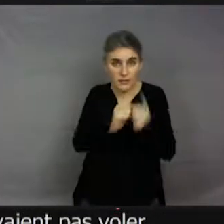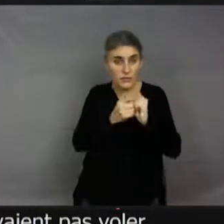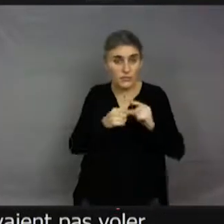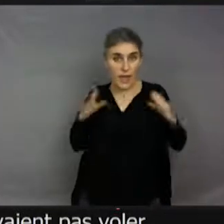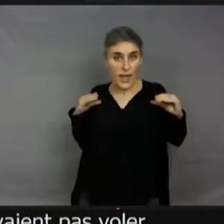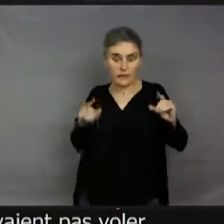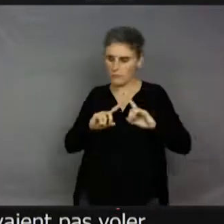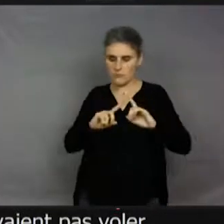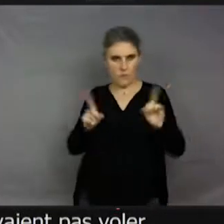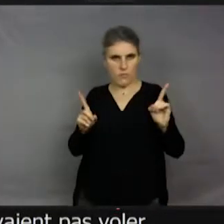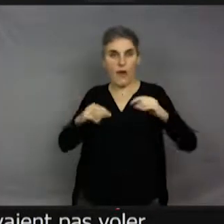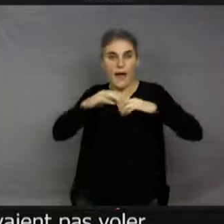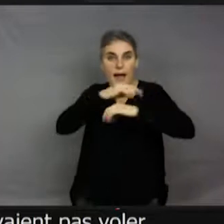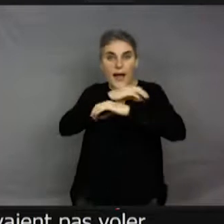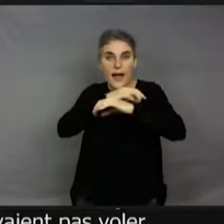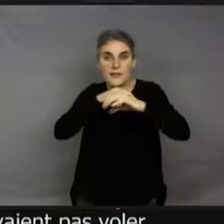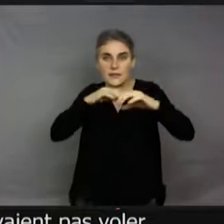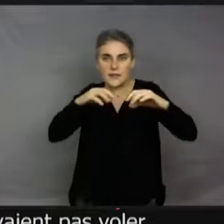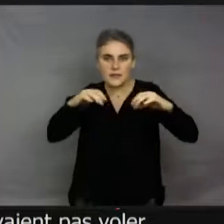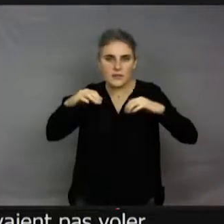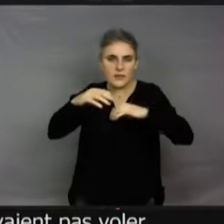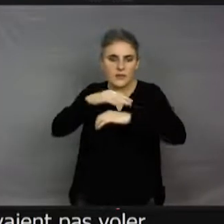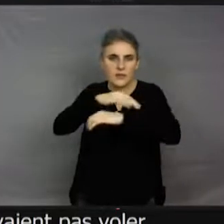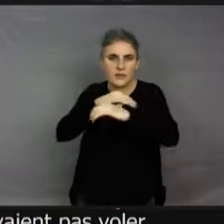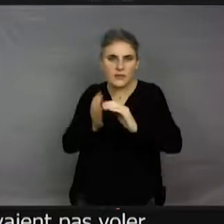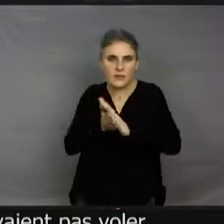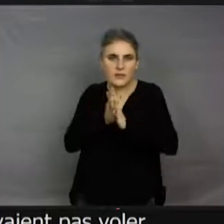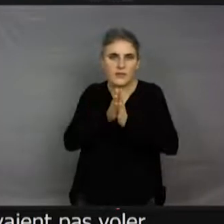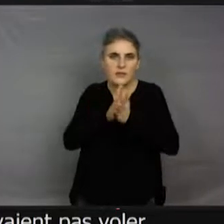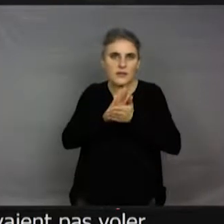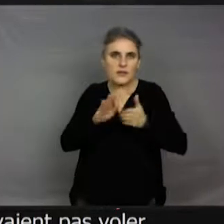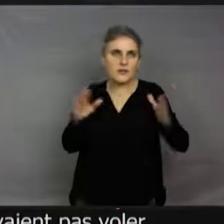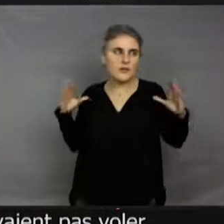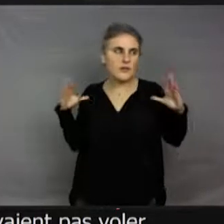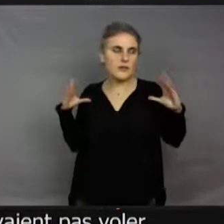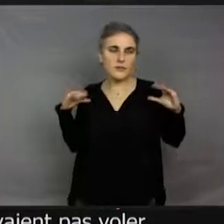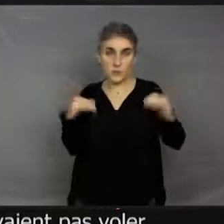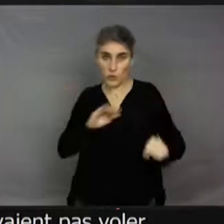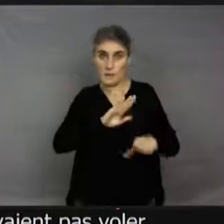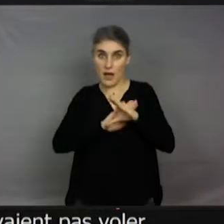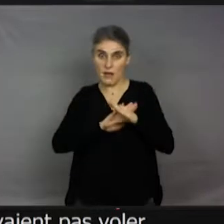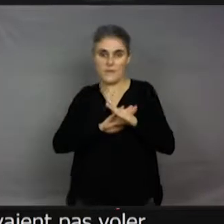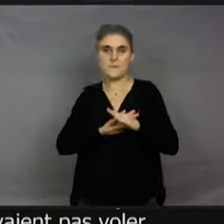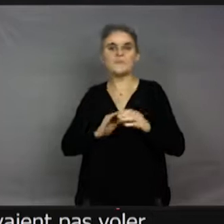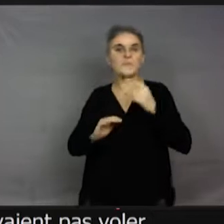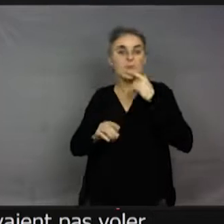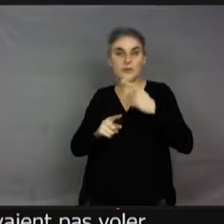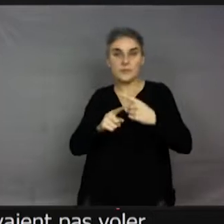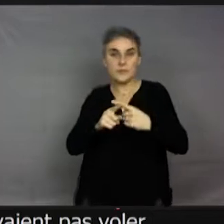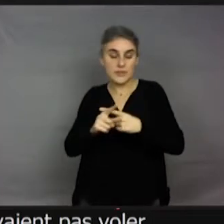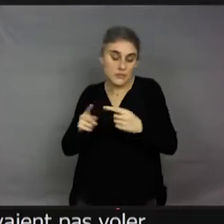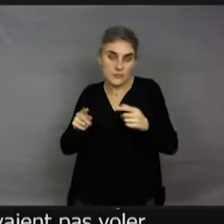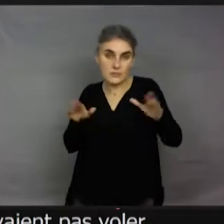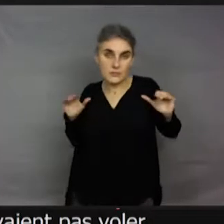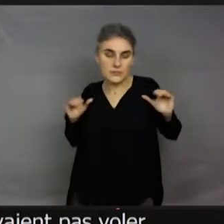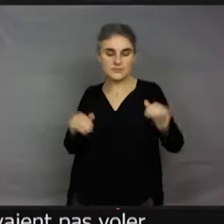arrivées chez les insectes from scratch, en quelque sorte. Donc, ce n pas des ailes qui sont des papes qui sont petit à petit devenues des ailes. Oui, donc finalement, pour se